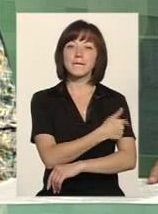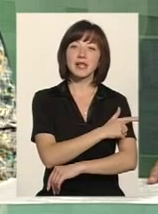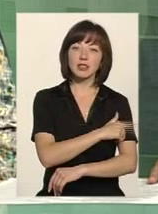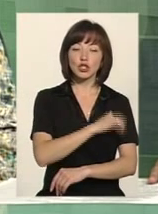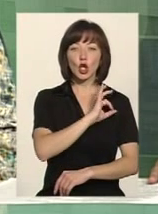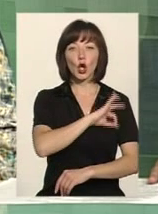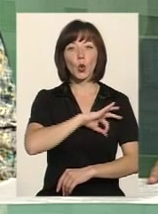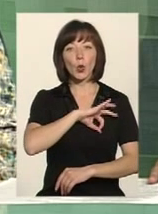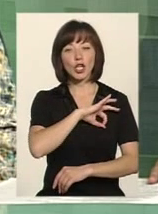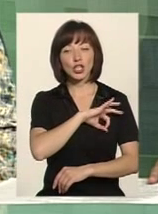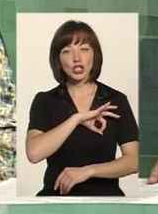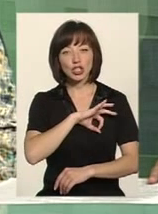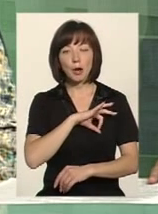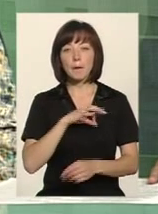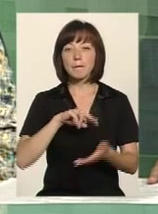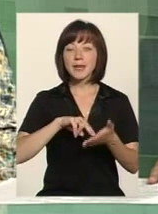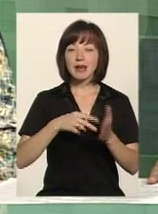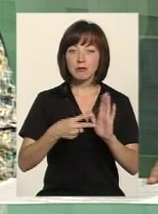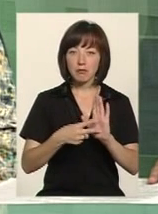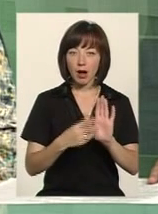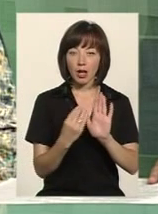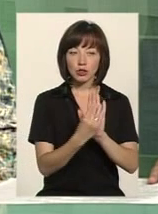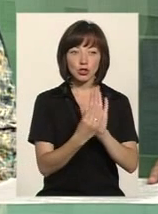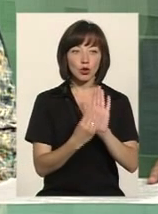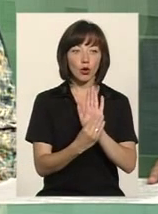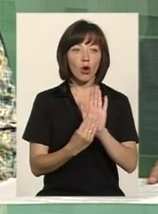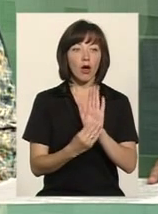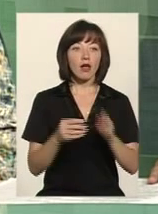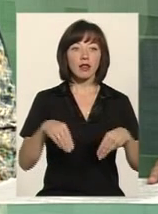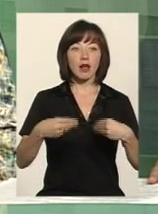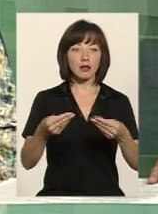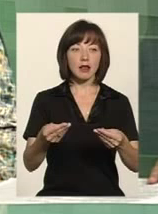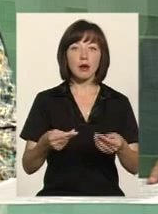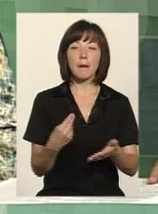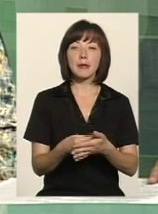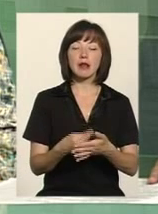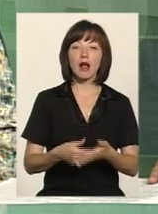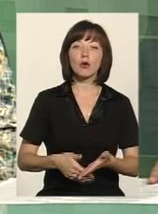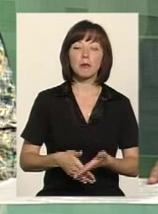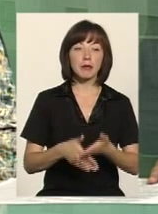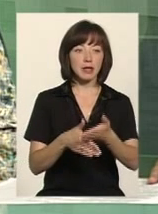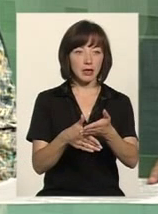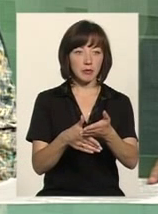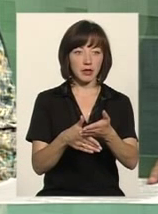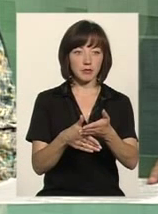юридичних. Передбачено, зокрема, надання матеріальної підтримки